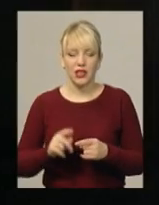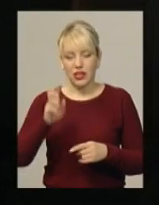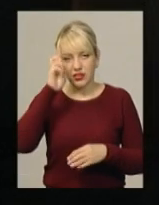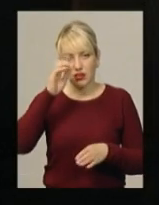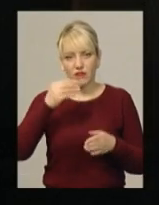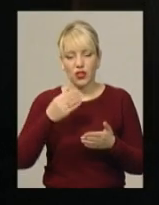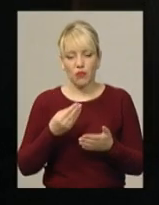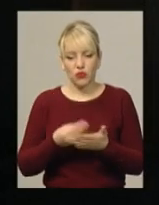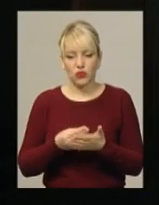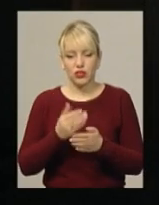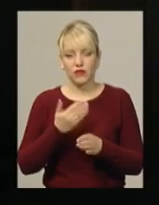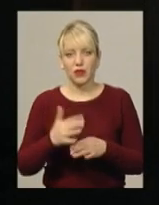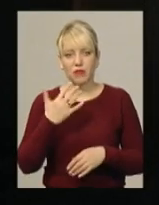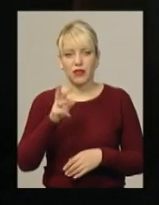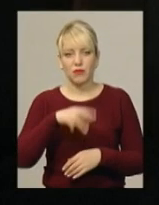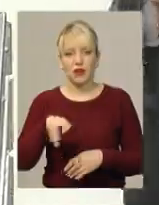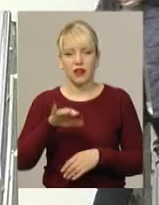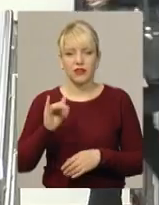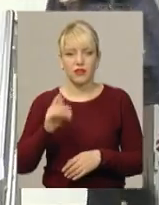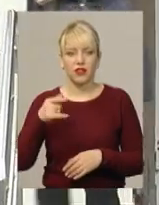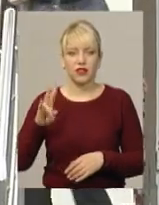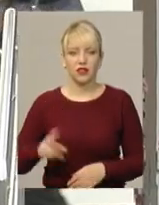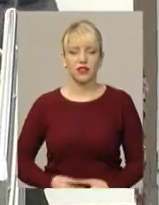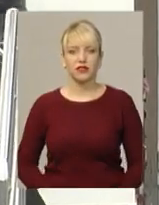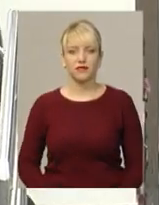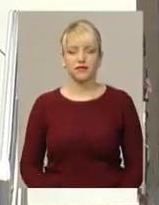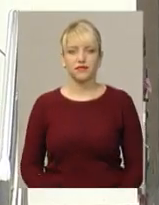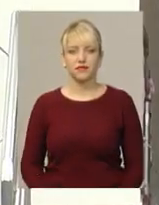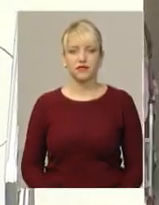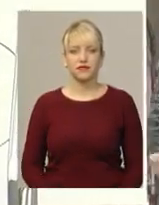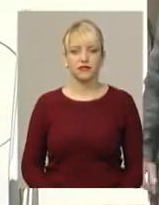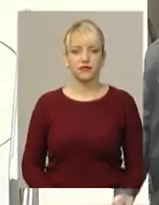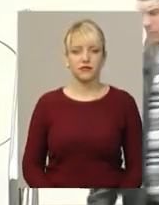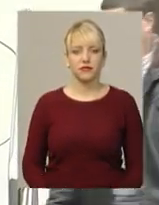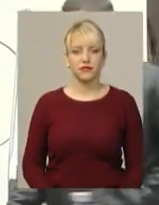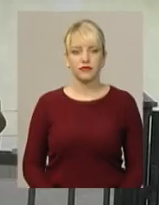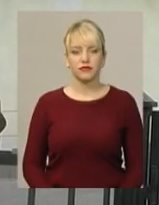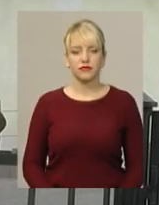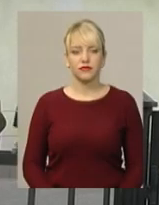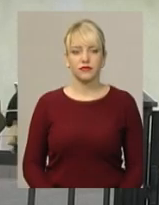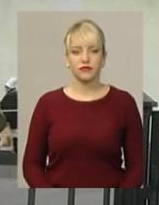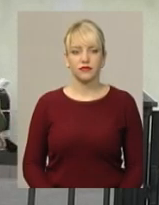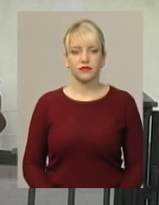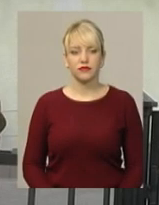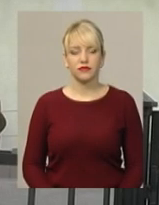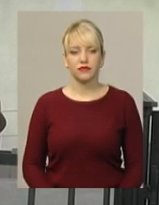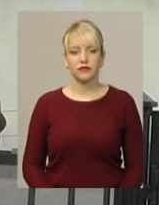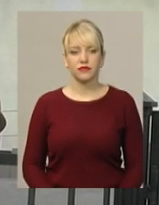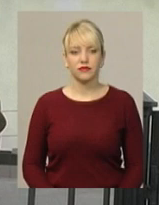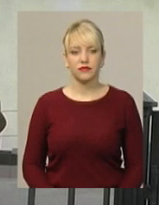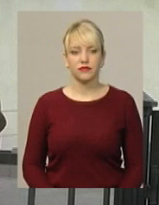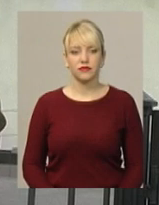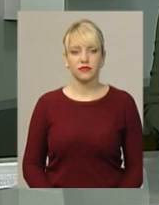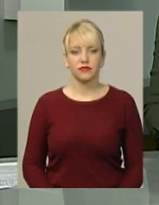бюджету додатково виділено 5 мільярдів гривень. Ірина Аріон, Надія Драганчук, Віктор Кривий, Володимир Саприкін, Іван Мовчан. Новини Поділя.Центр.